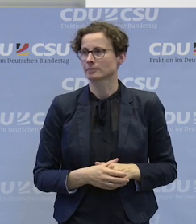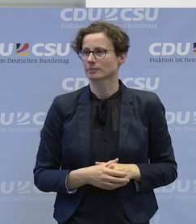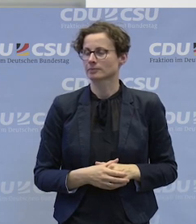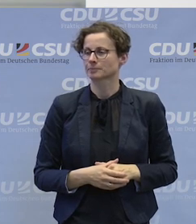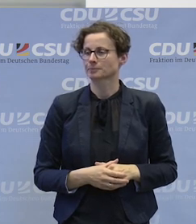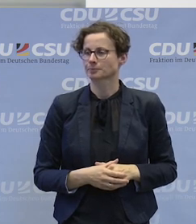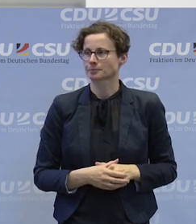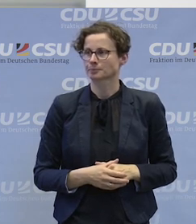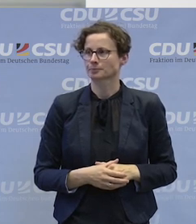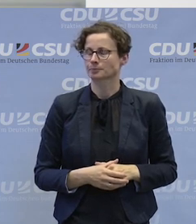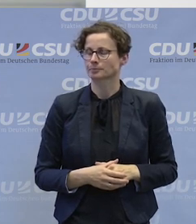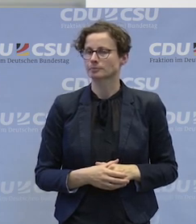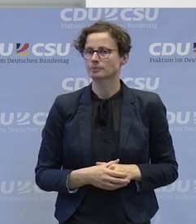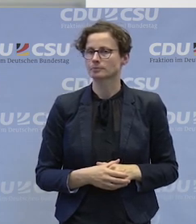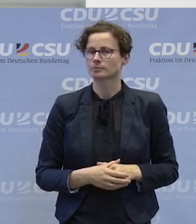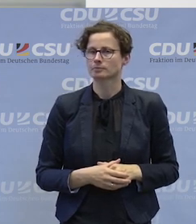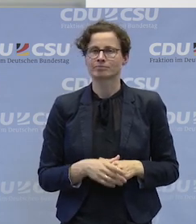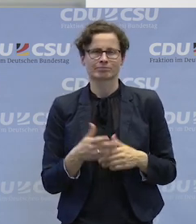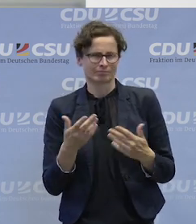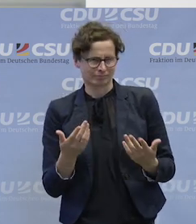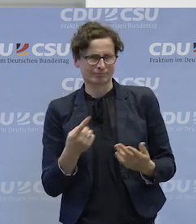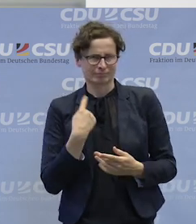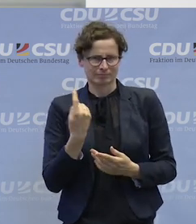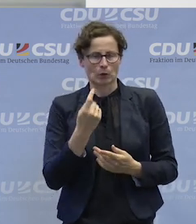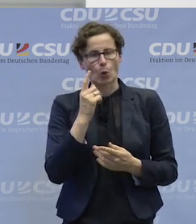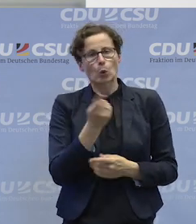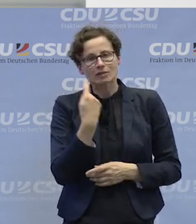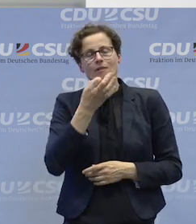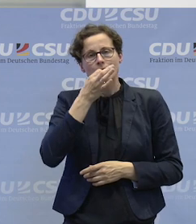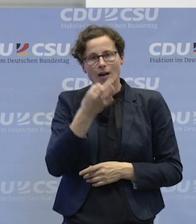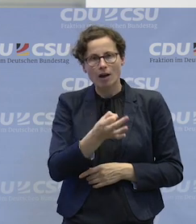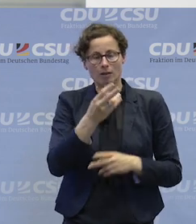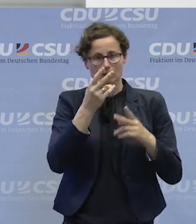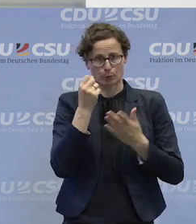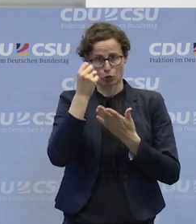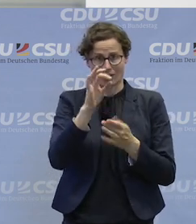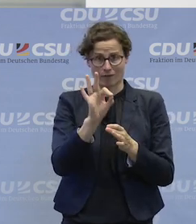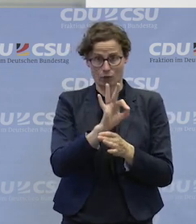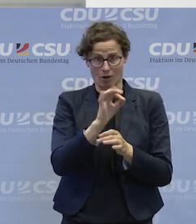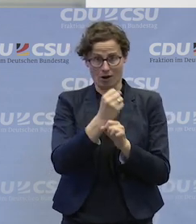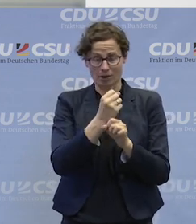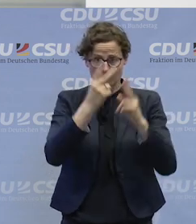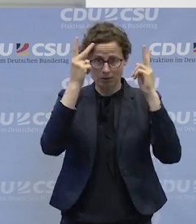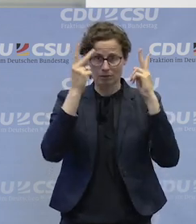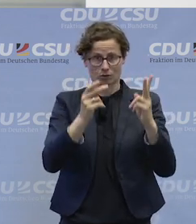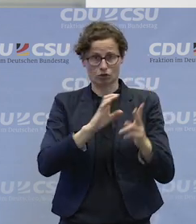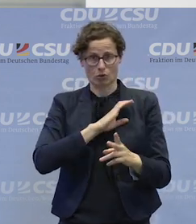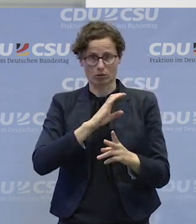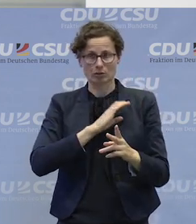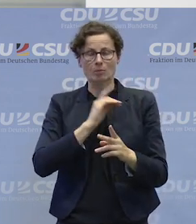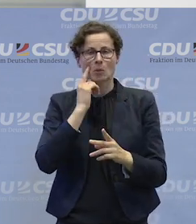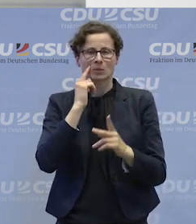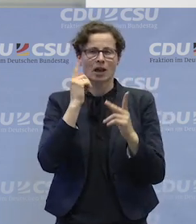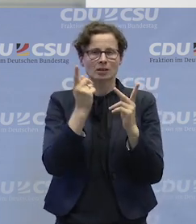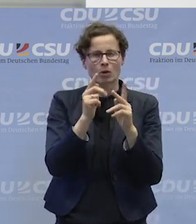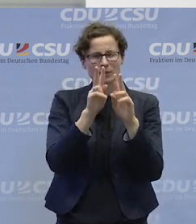Ja, ich glaube, es geht ja um die Frage, welche Chancen hat das Budget für Arbeit. Im Moment sind wir noch so ein bisschen am Kreisen, um welche Themen